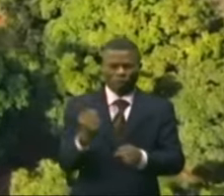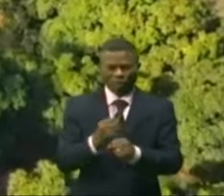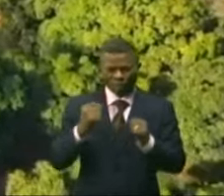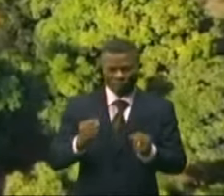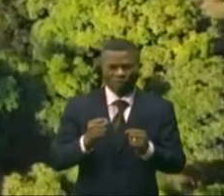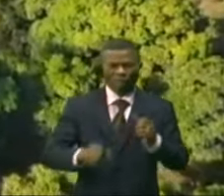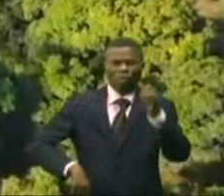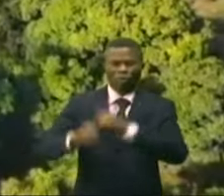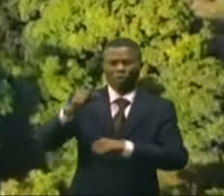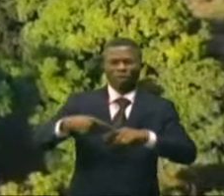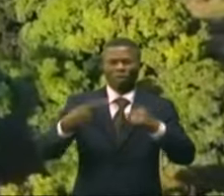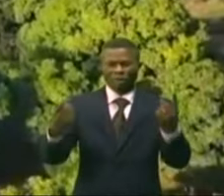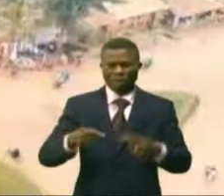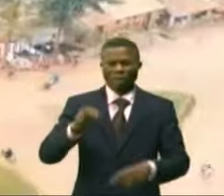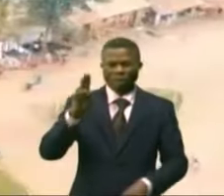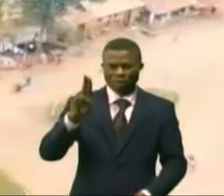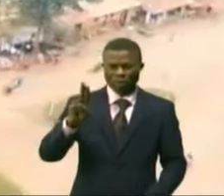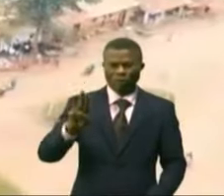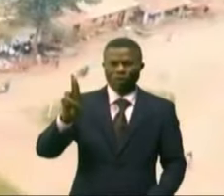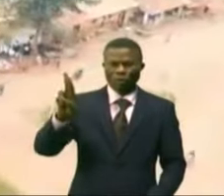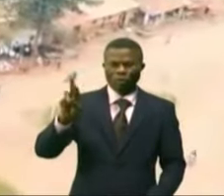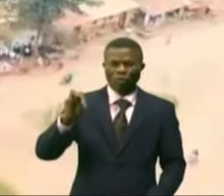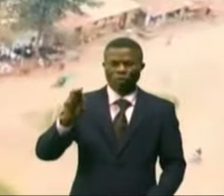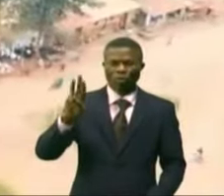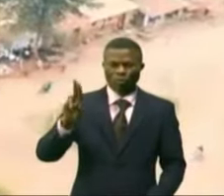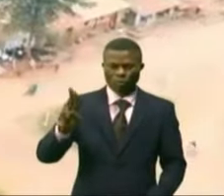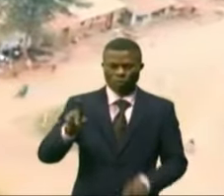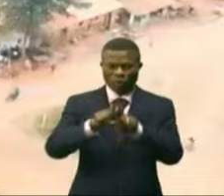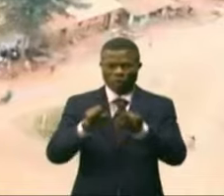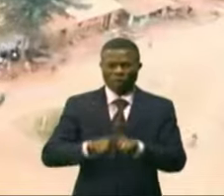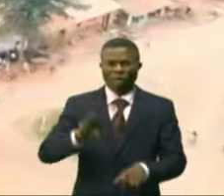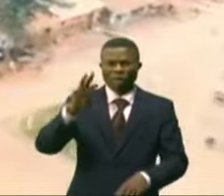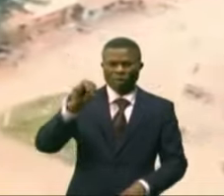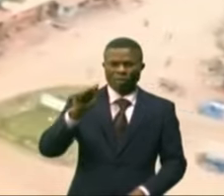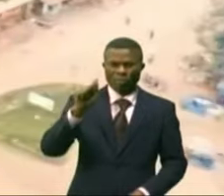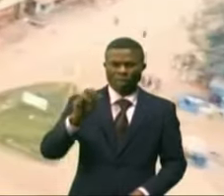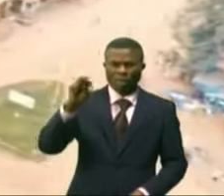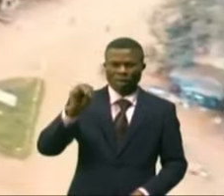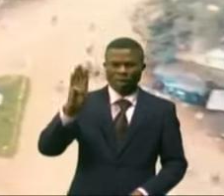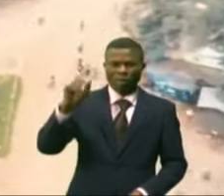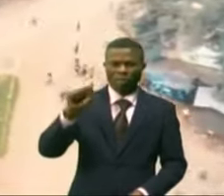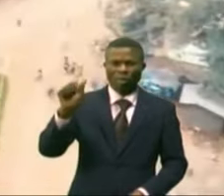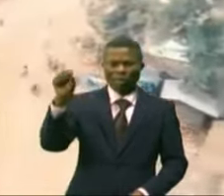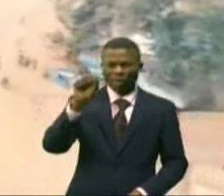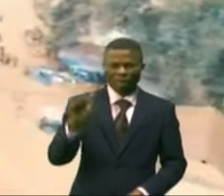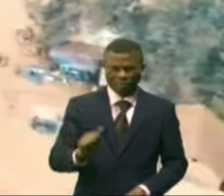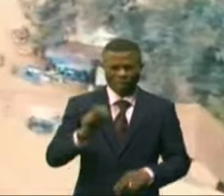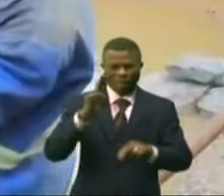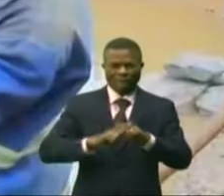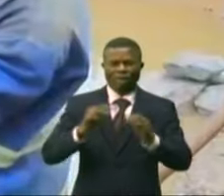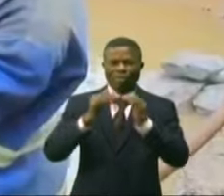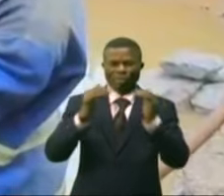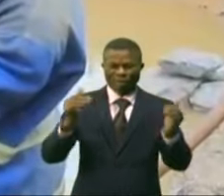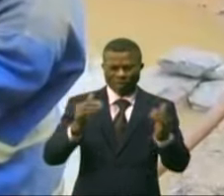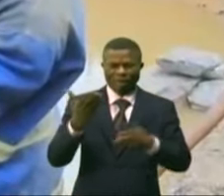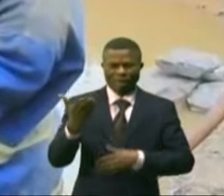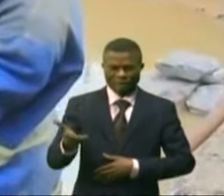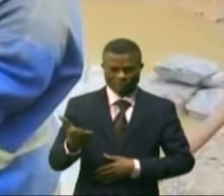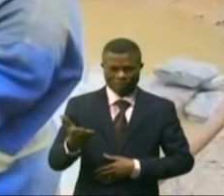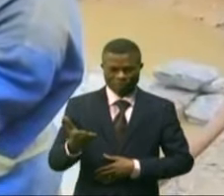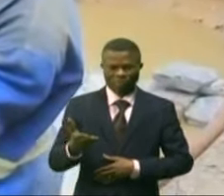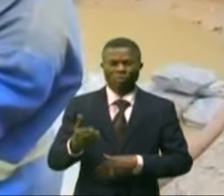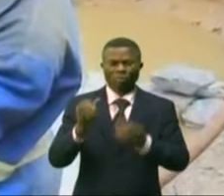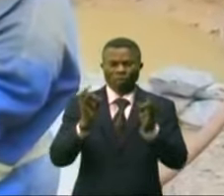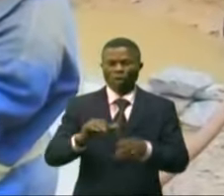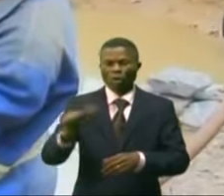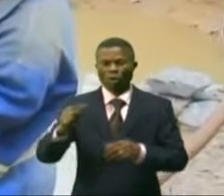Hirumu, Mahagi, Mambassa et Haru aspirent à ces jours l'air de paix. Hormis certaines zones